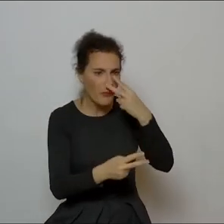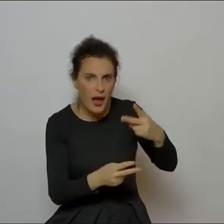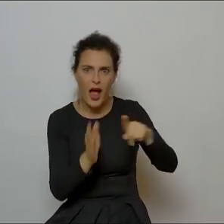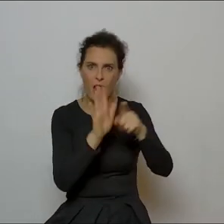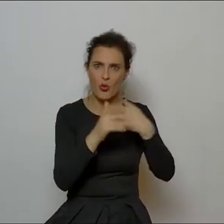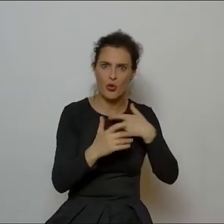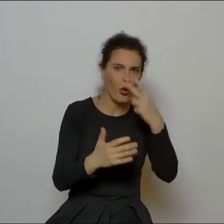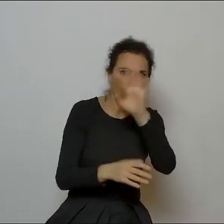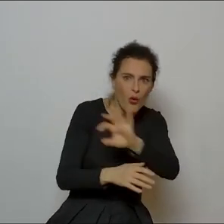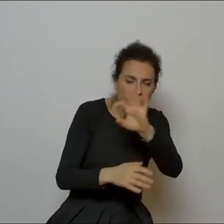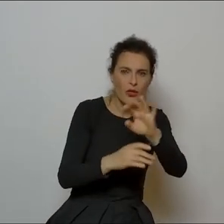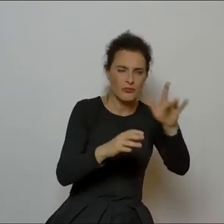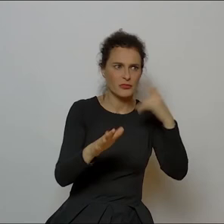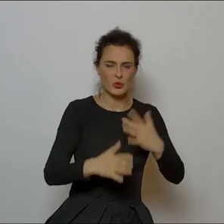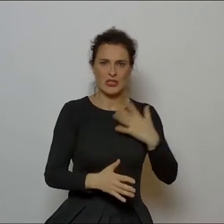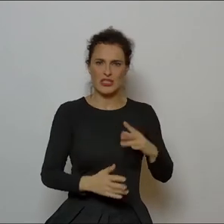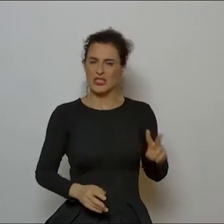może to drażnić,